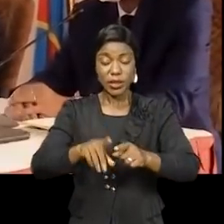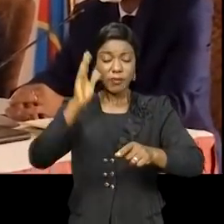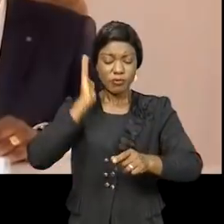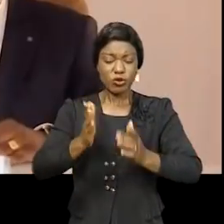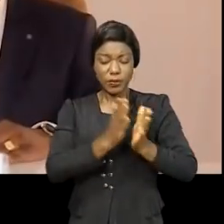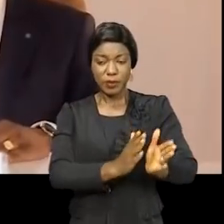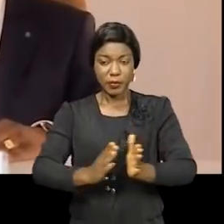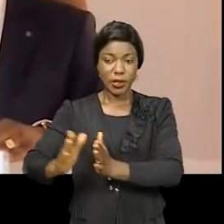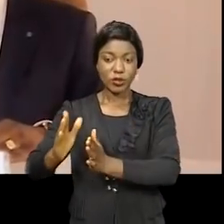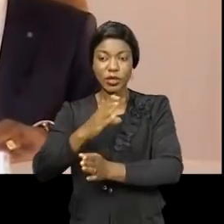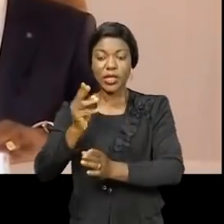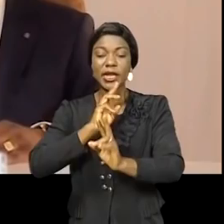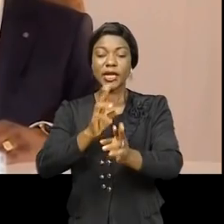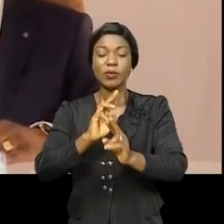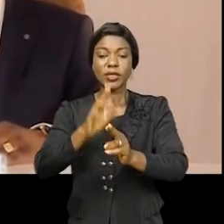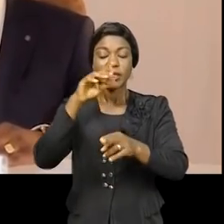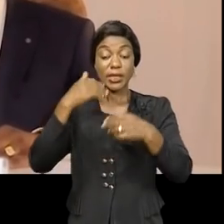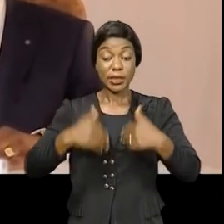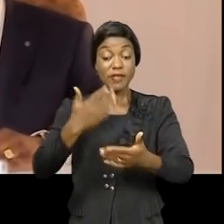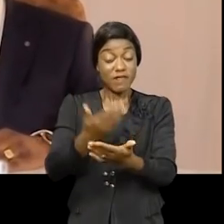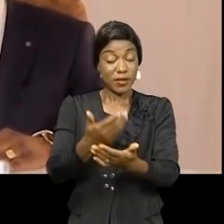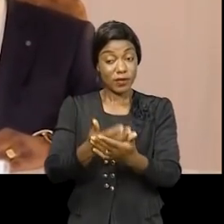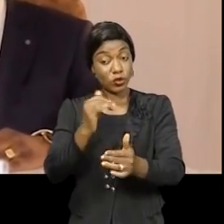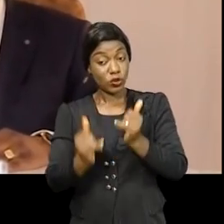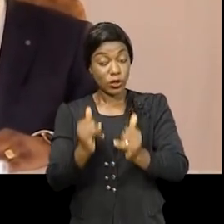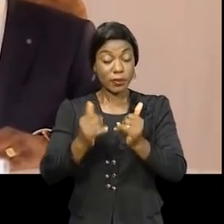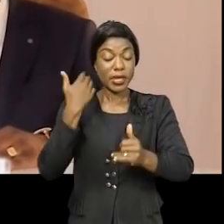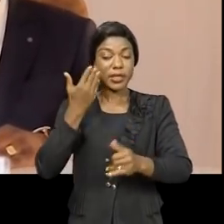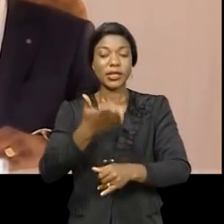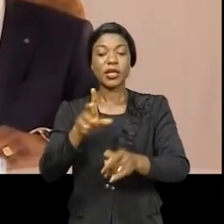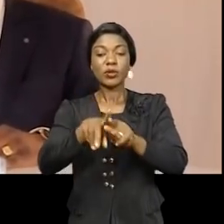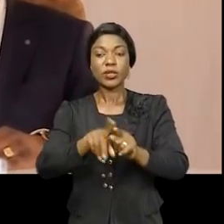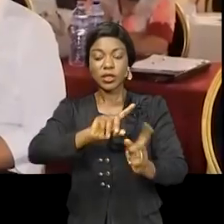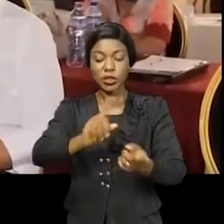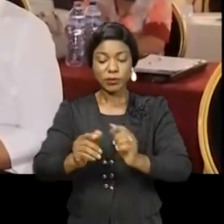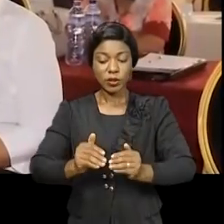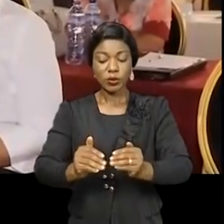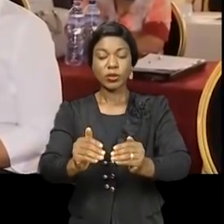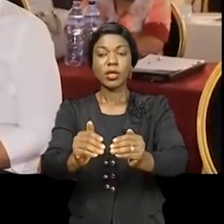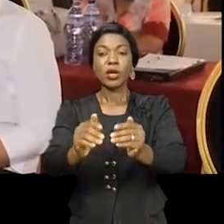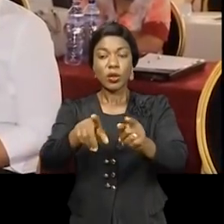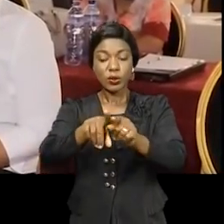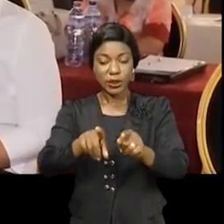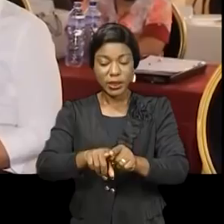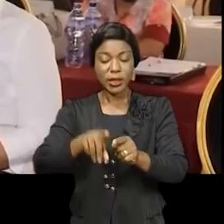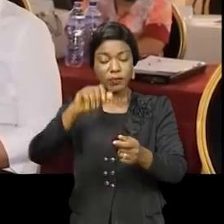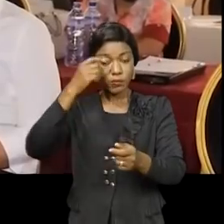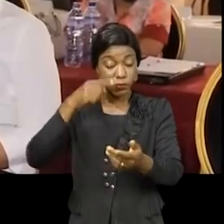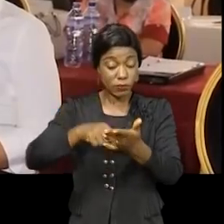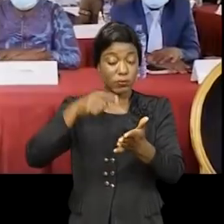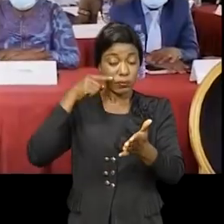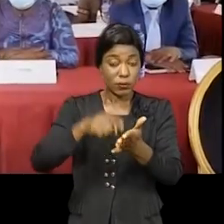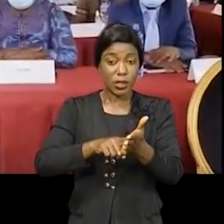préparation et de la réponse aux urgences sanitaires par l'apprentissage et l'amélioration continue en tenant compte des exigences du